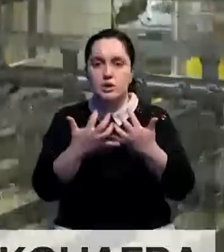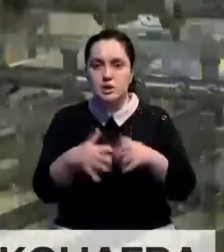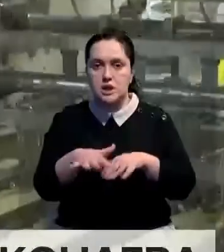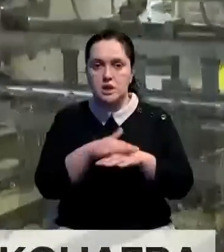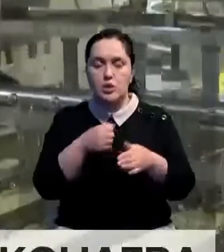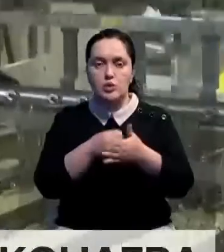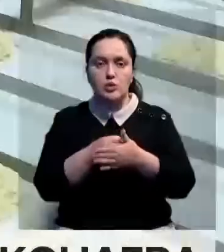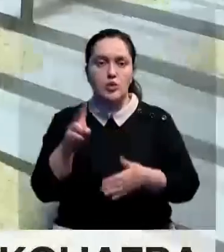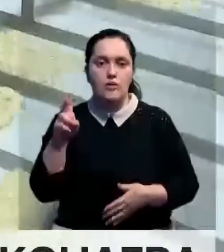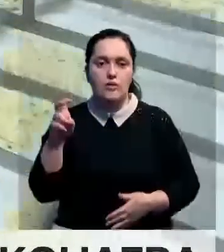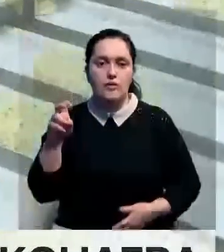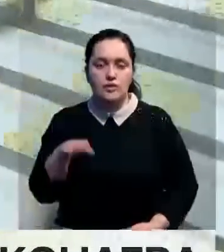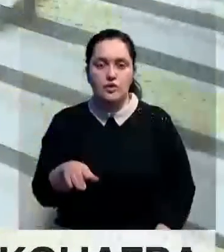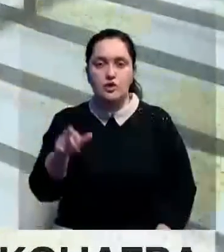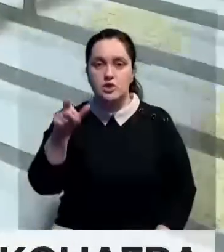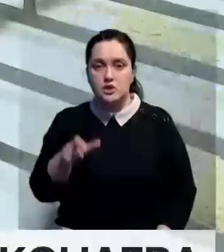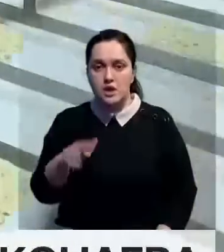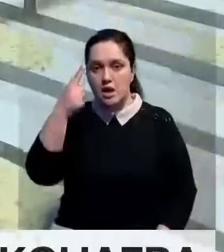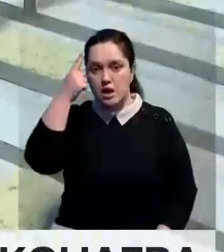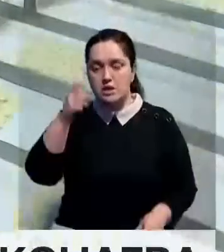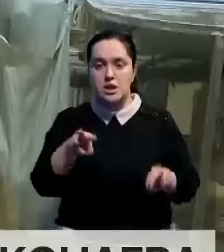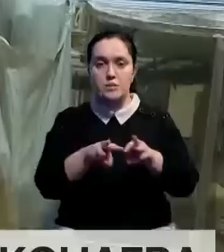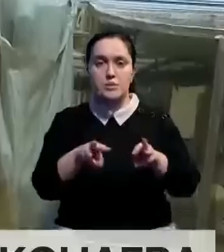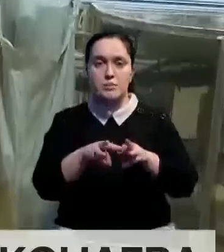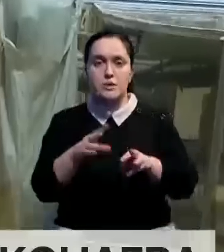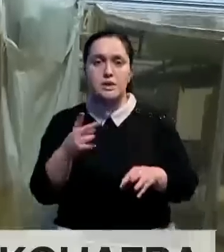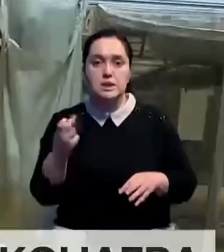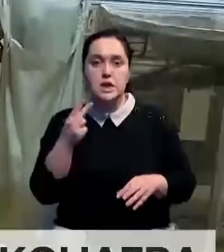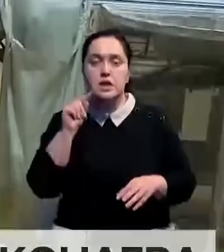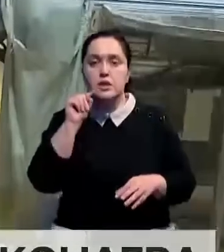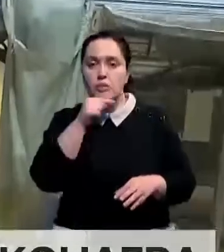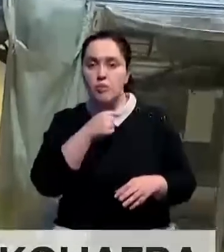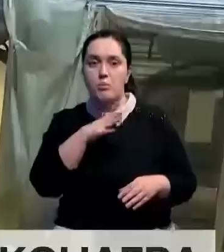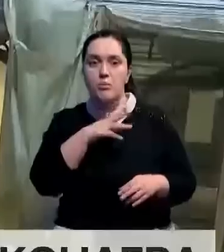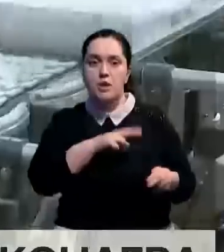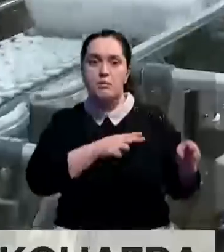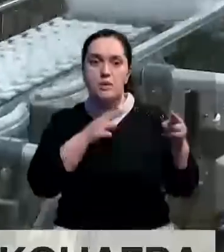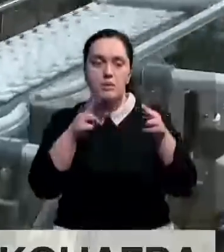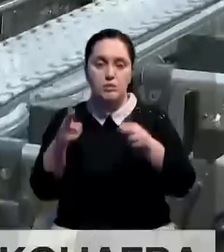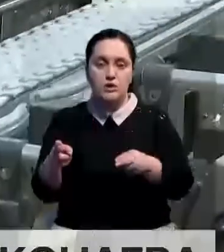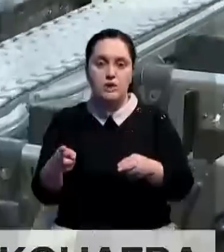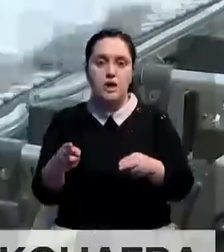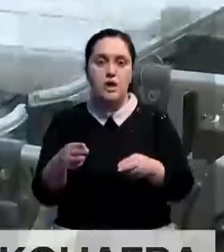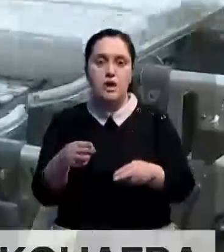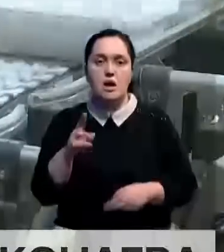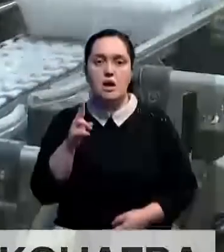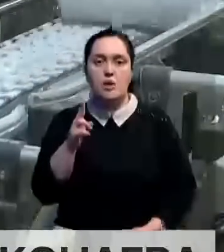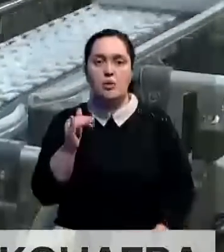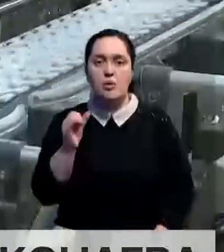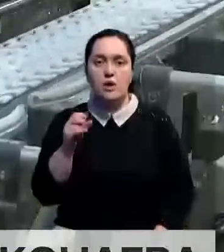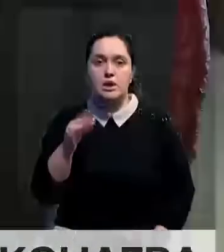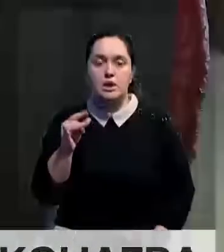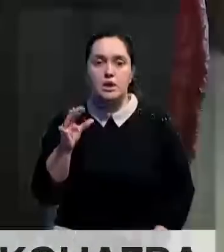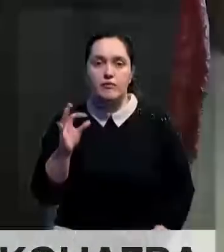увеличение количества населения до 200 тысяч человек. Об этом заявил министр национальной экономики во время своего рабочего визита в регион.